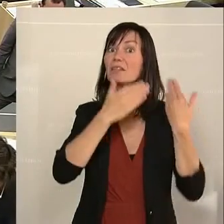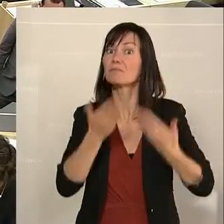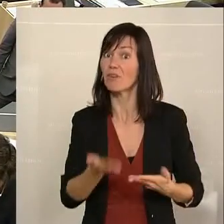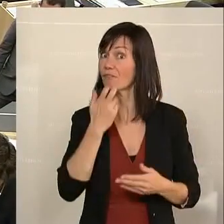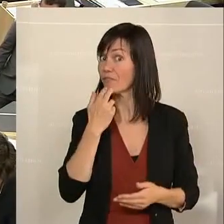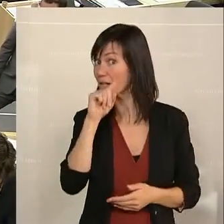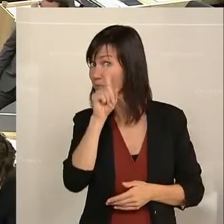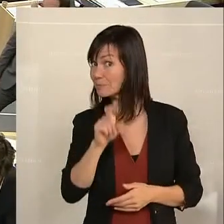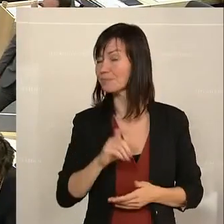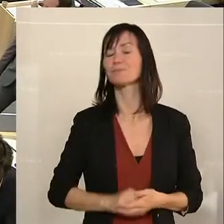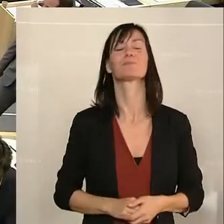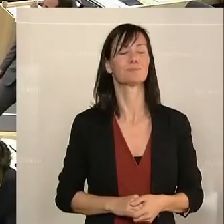Das war Christian Hafenecker von der FPÖ.